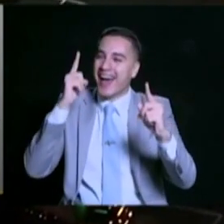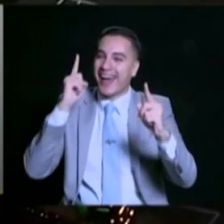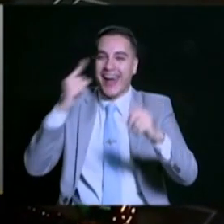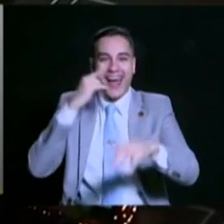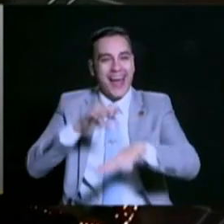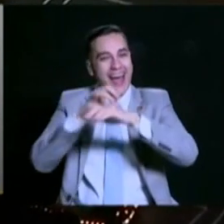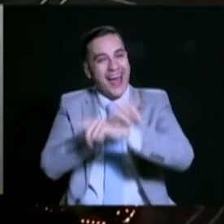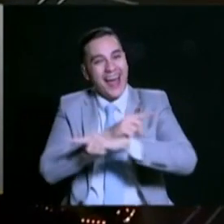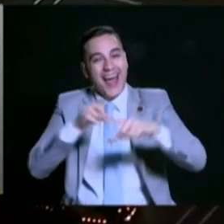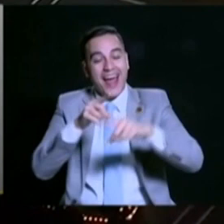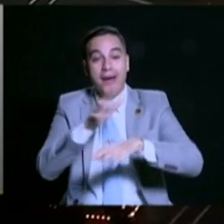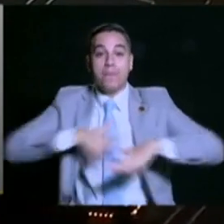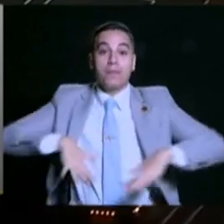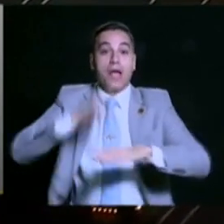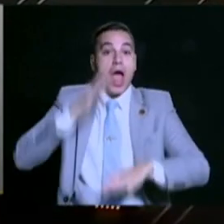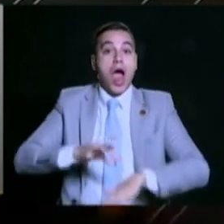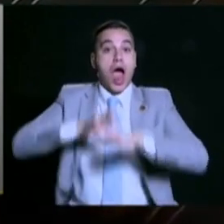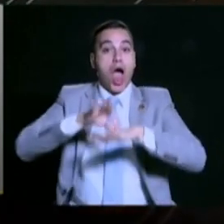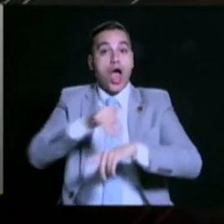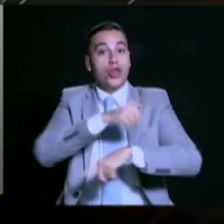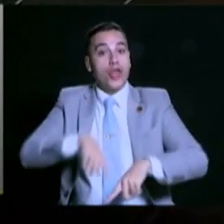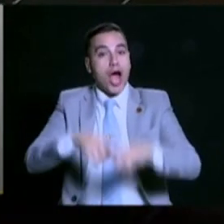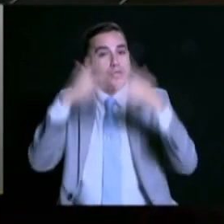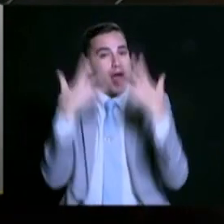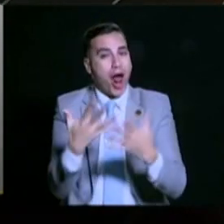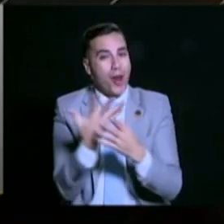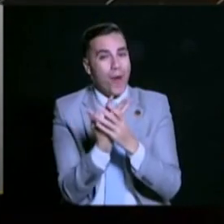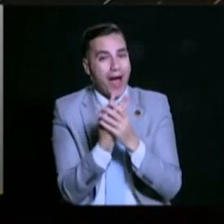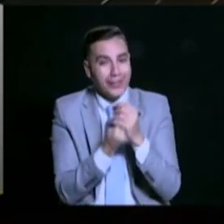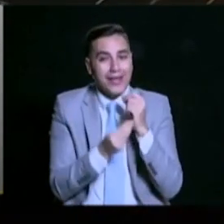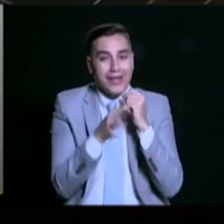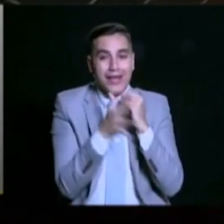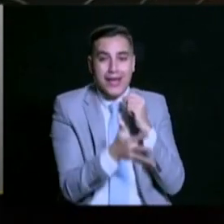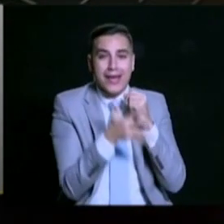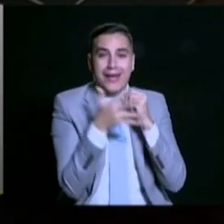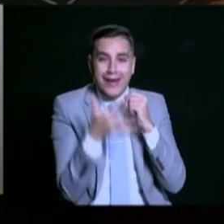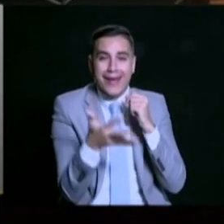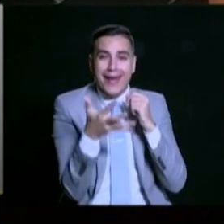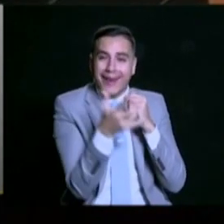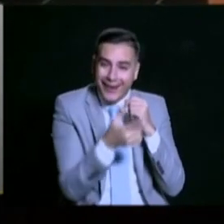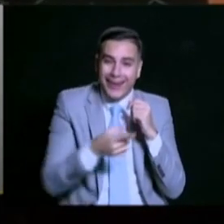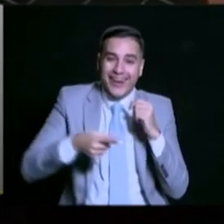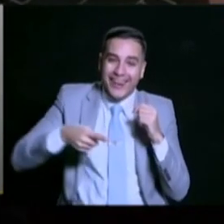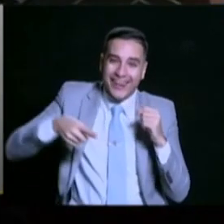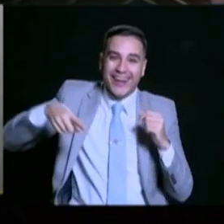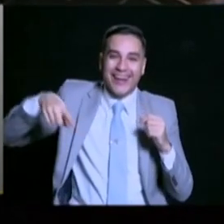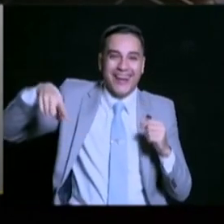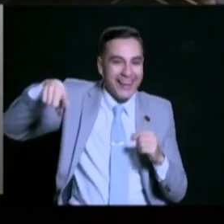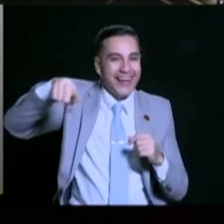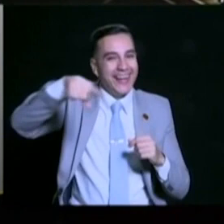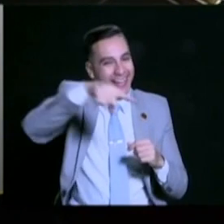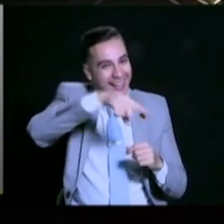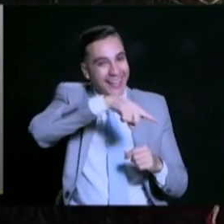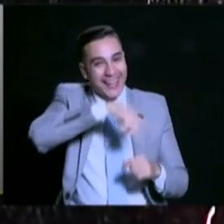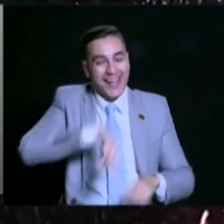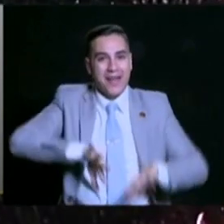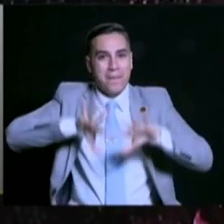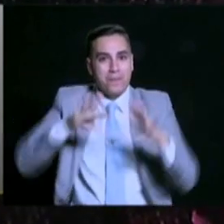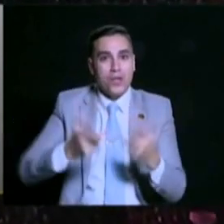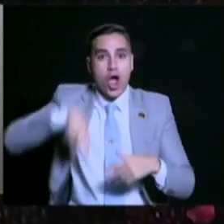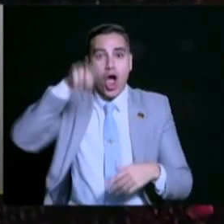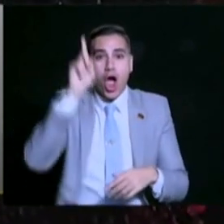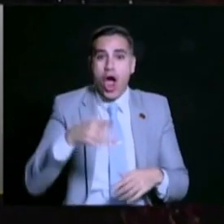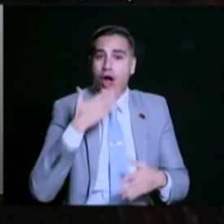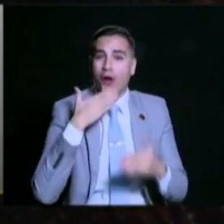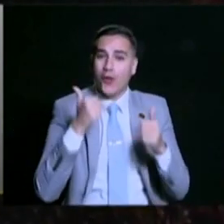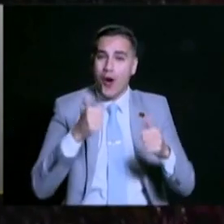في إن هي تحاول إن هو يكون المشروع ده هو المشروع القادم للدولة المصرية في إن لغة الإشارة تتوفر في